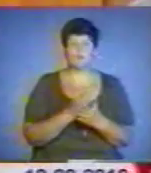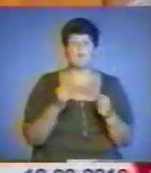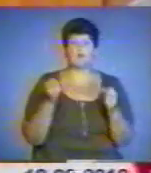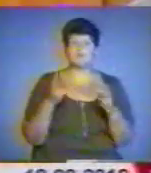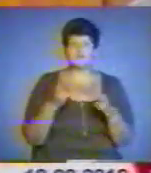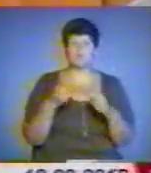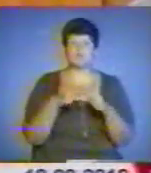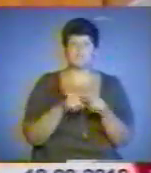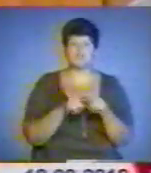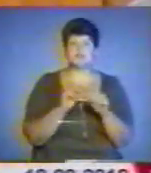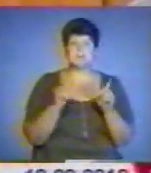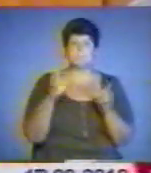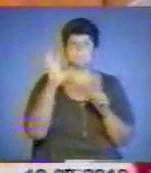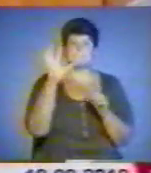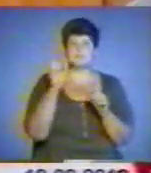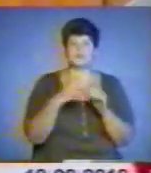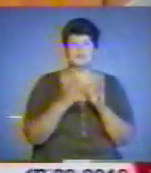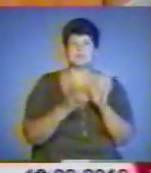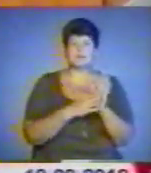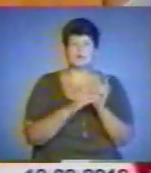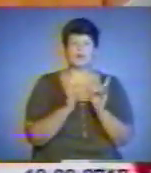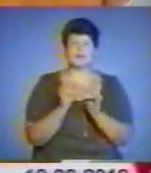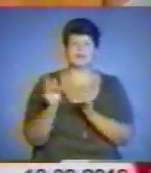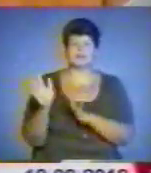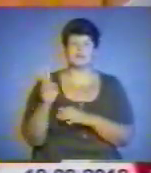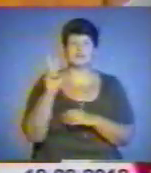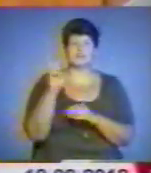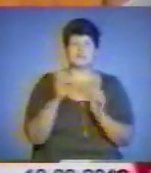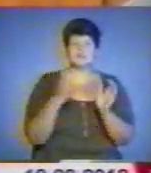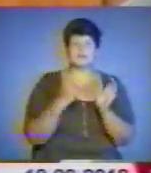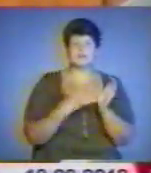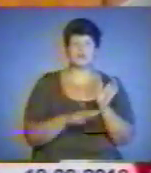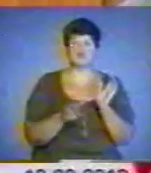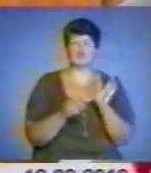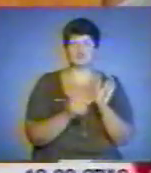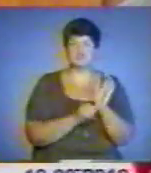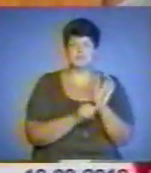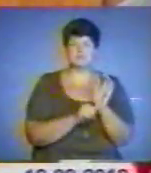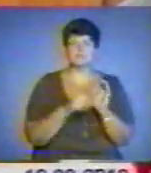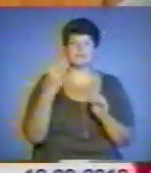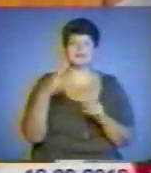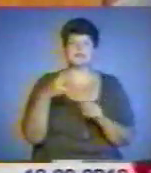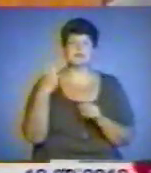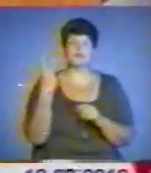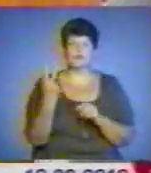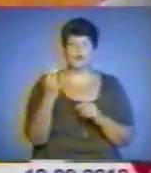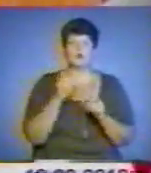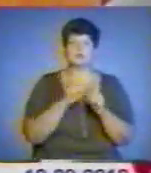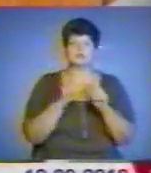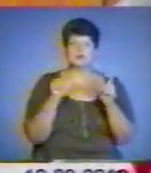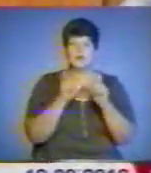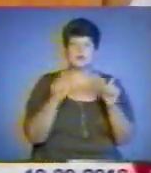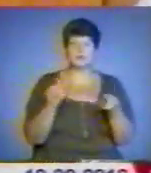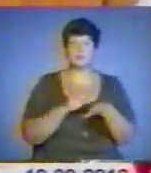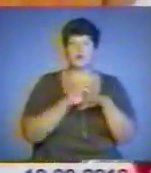навчальних закладах 519, по інтернатних закладах 296. В 32 закладах освіти в області